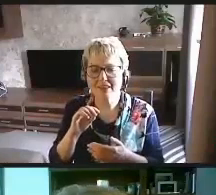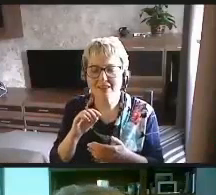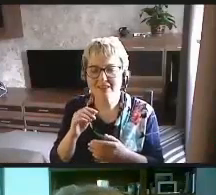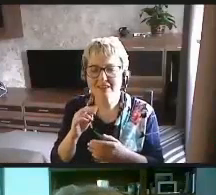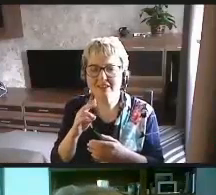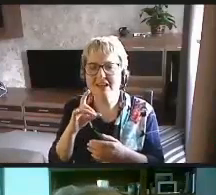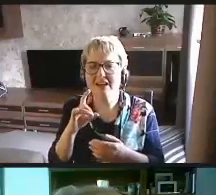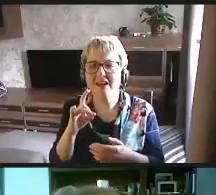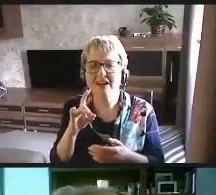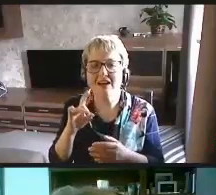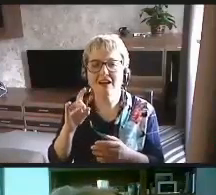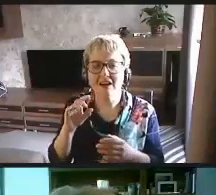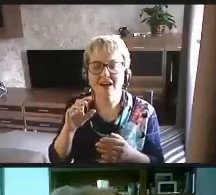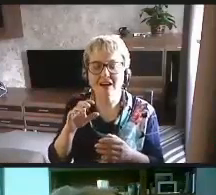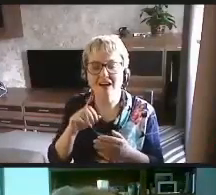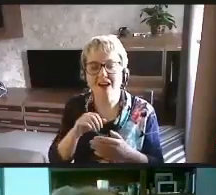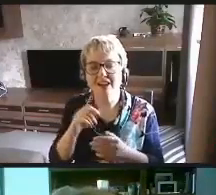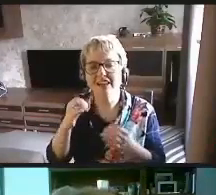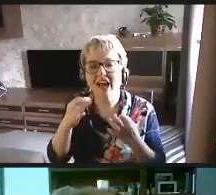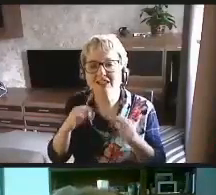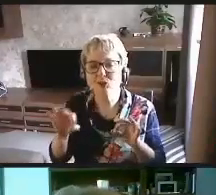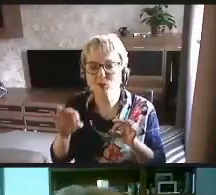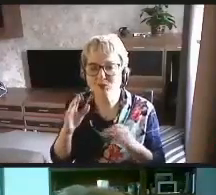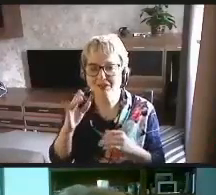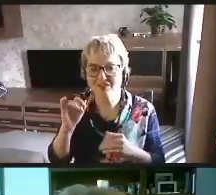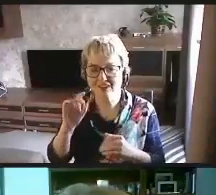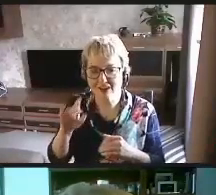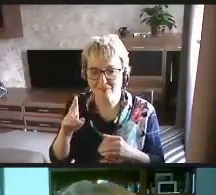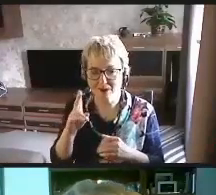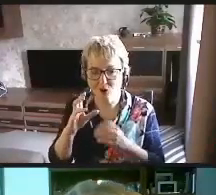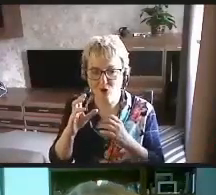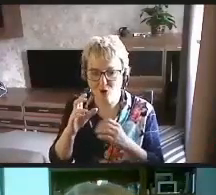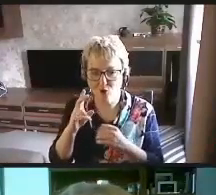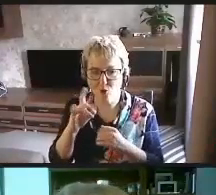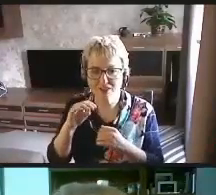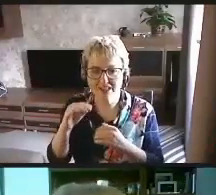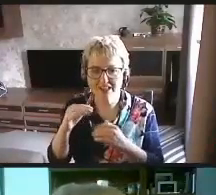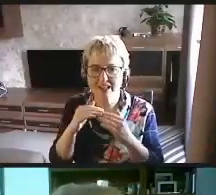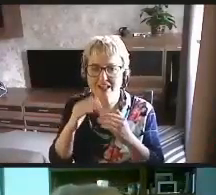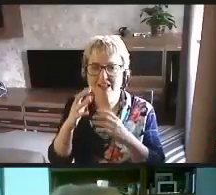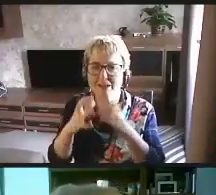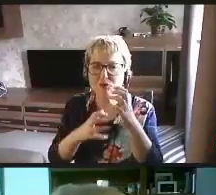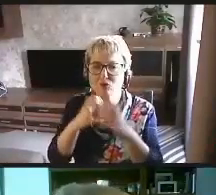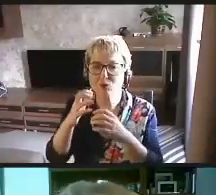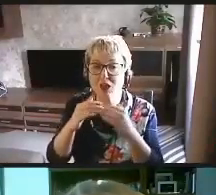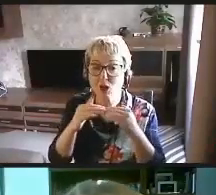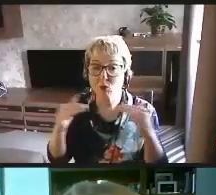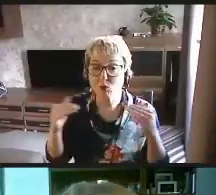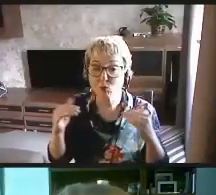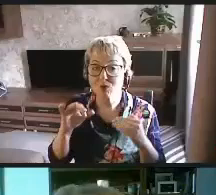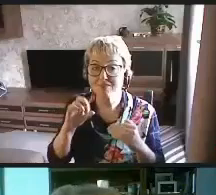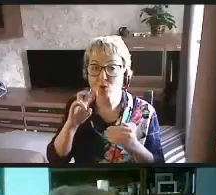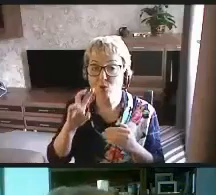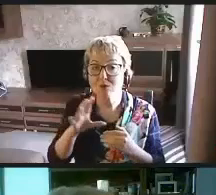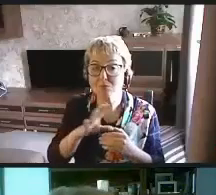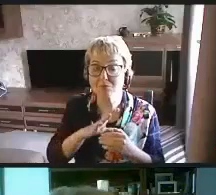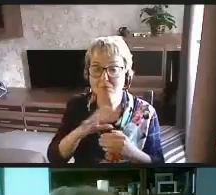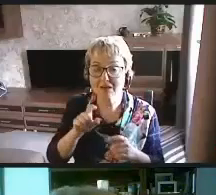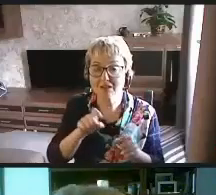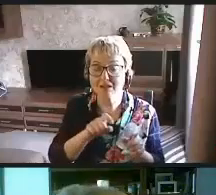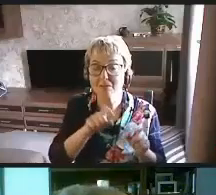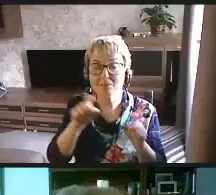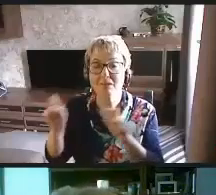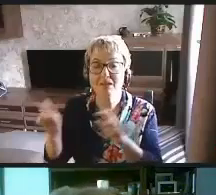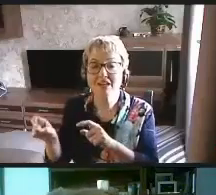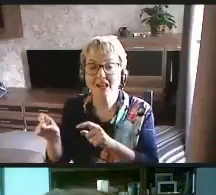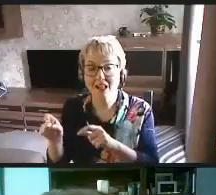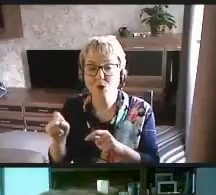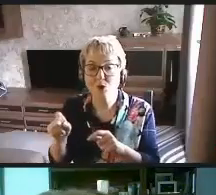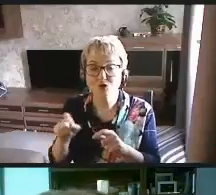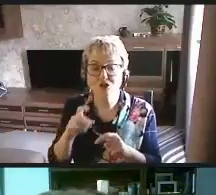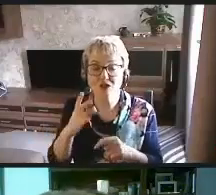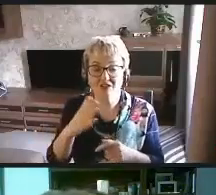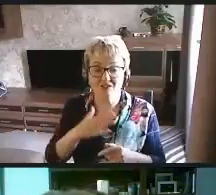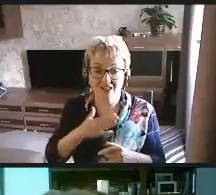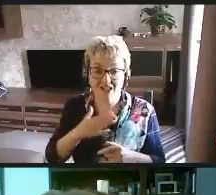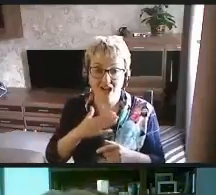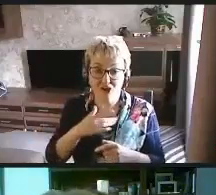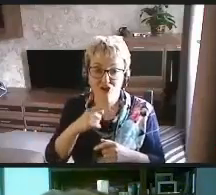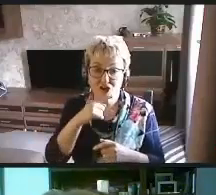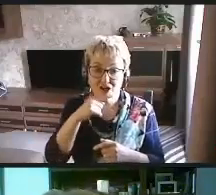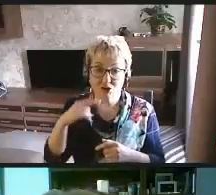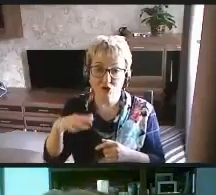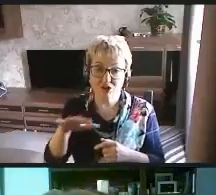веб-контента на международном уровне, вот он был переложен в наше